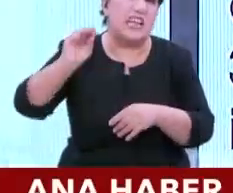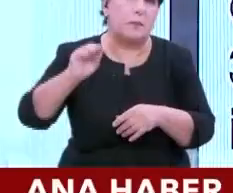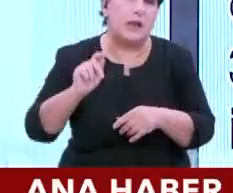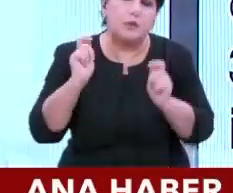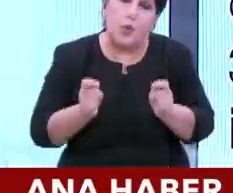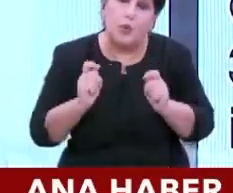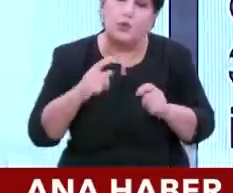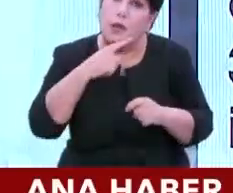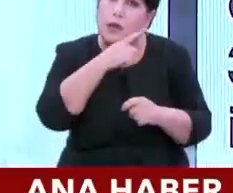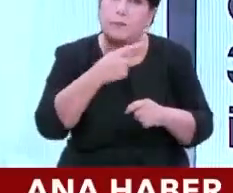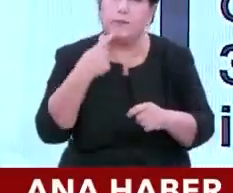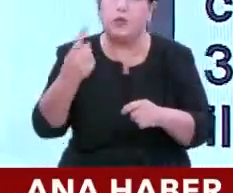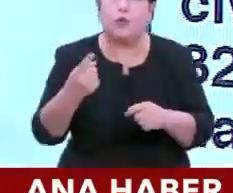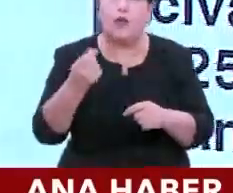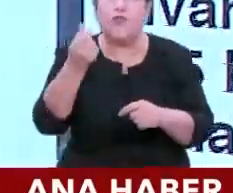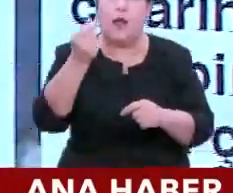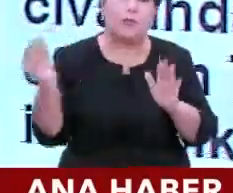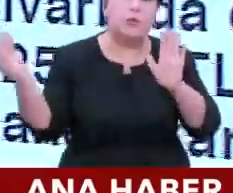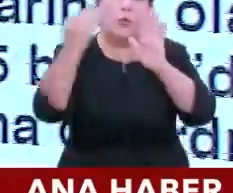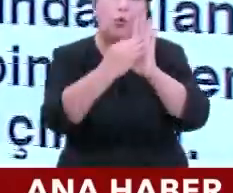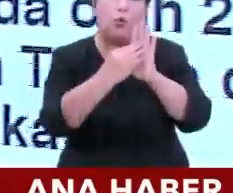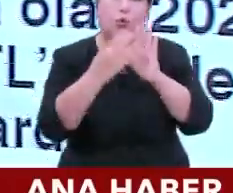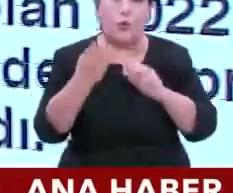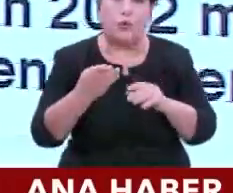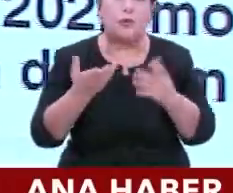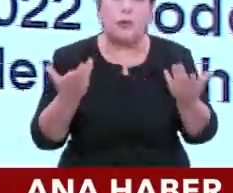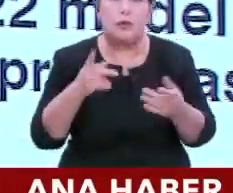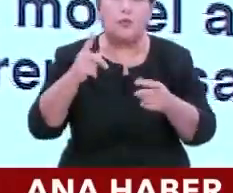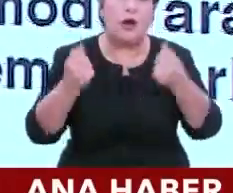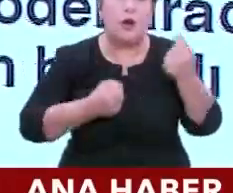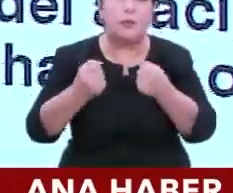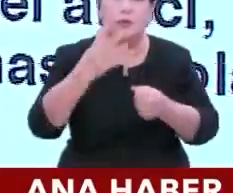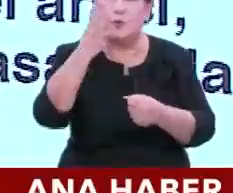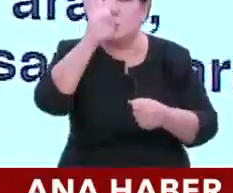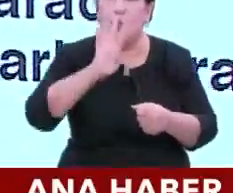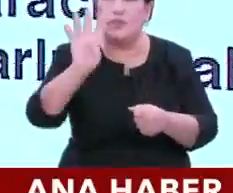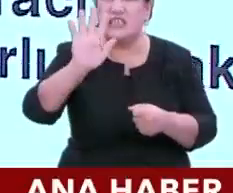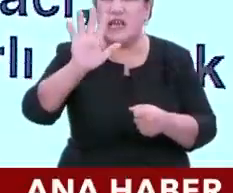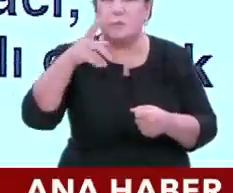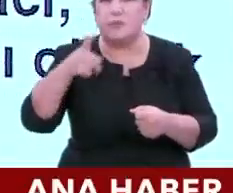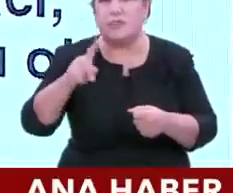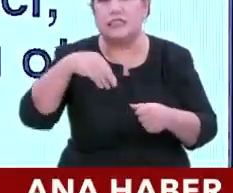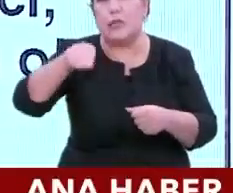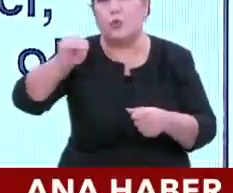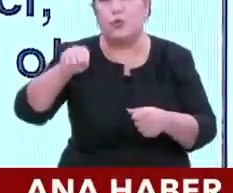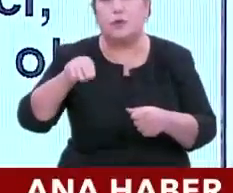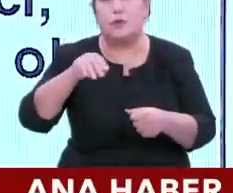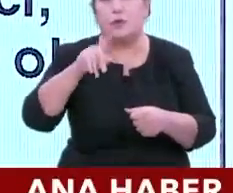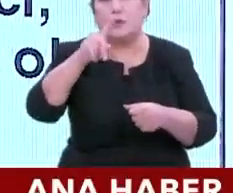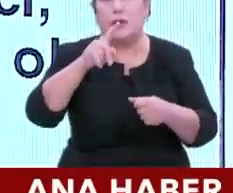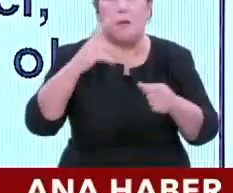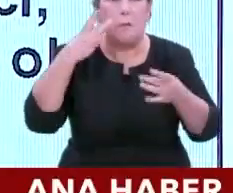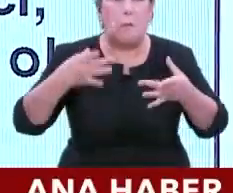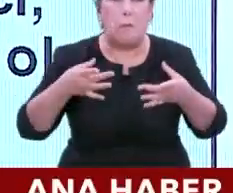zorundayız diyor. Ve fiyat belirtiyor. İşte diyor ki bu arabayı 445 bin liraya satıyorum. Bu pert